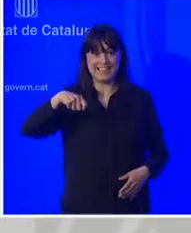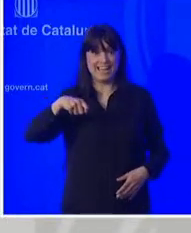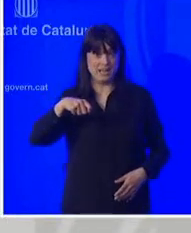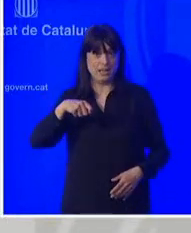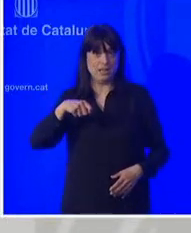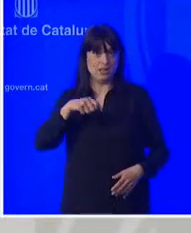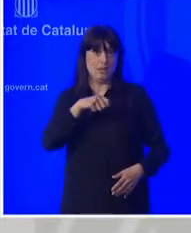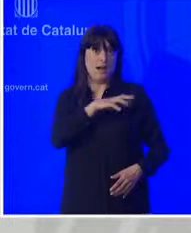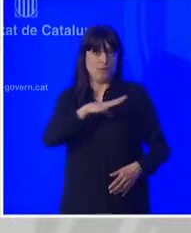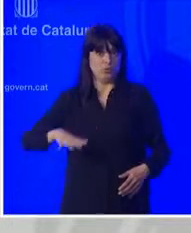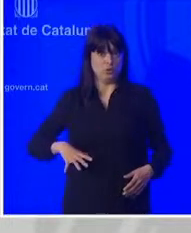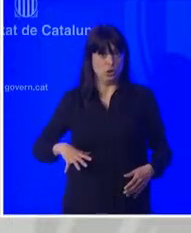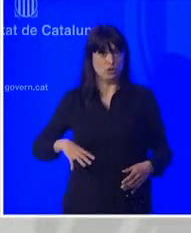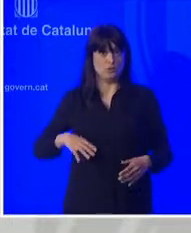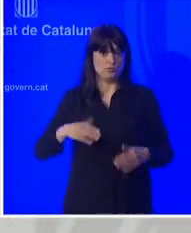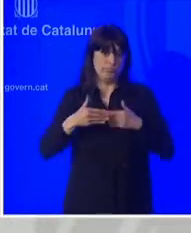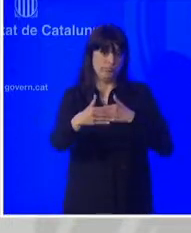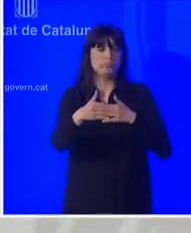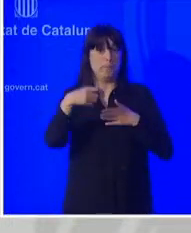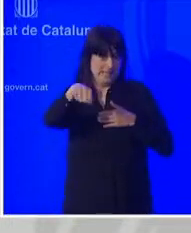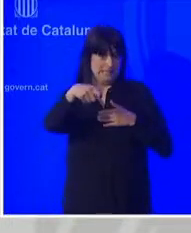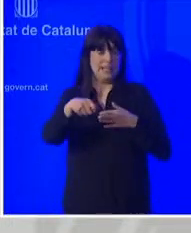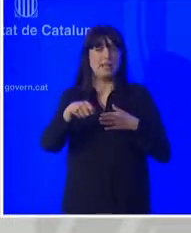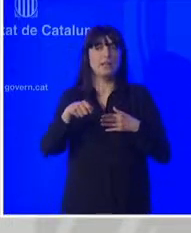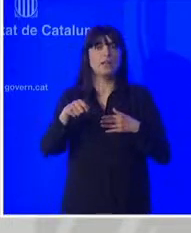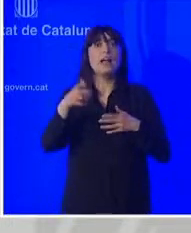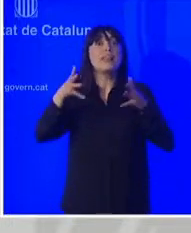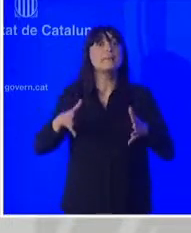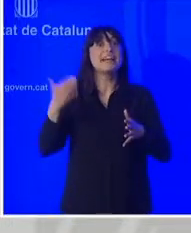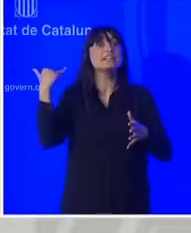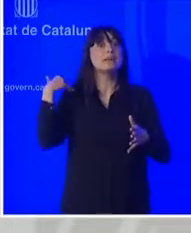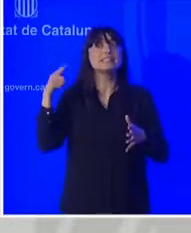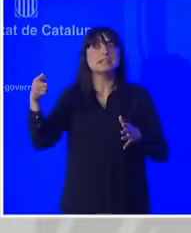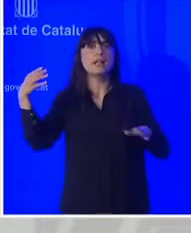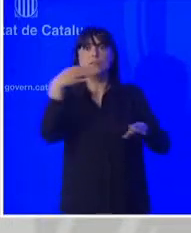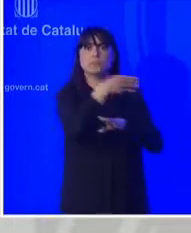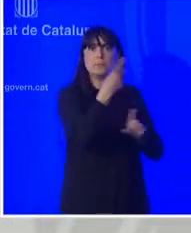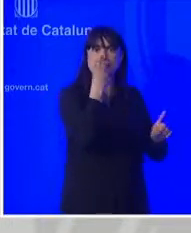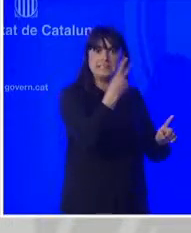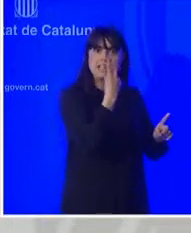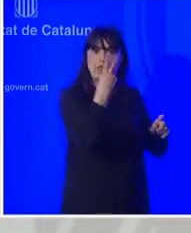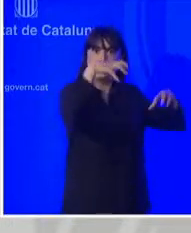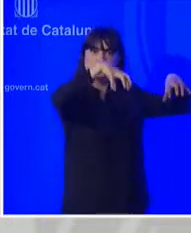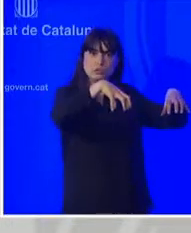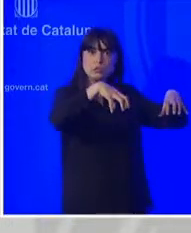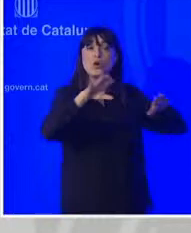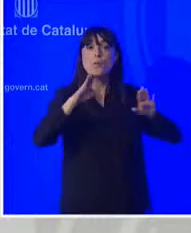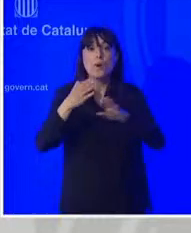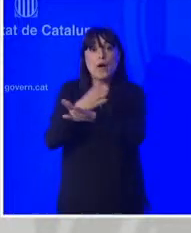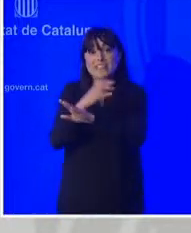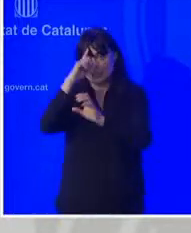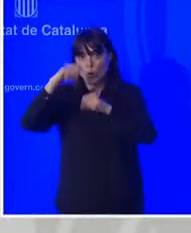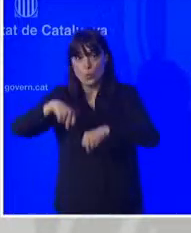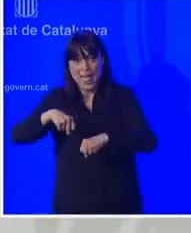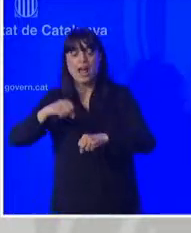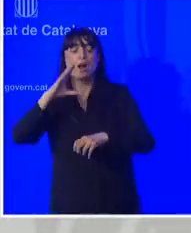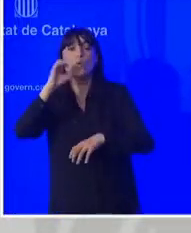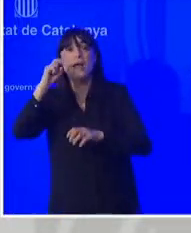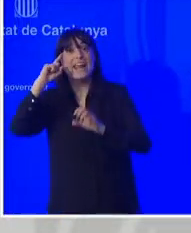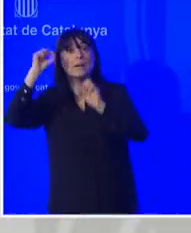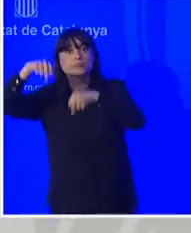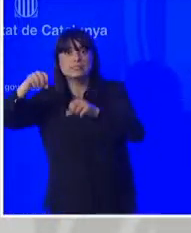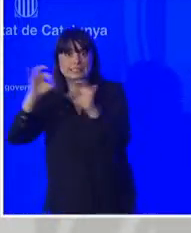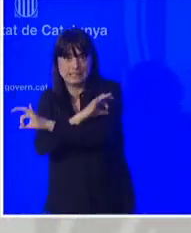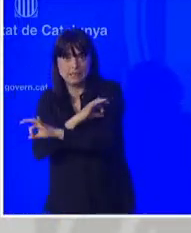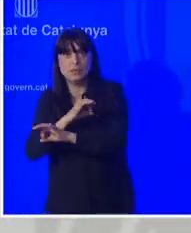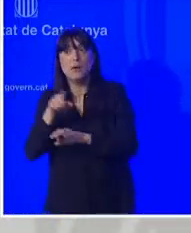consellera de Justícia ja les van visitar entenc que les van visitar sense que hagués estat aprovat oficialment encara pel govern no? bé jo el